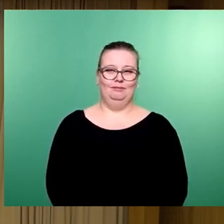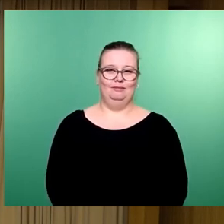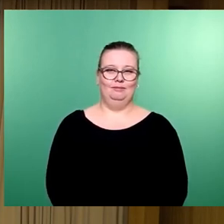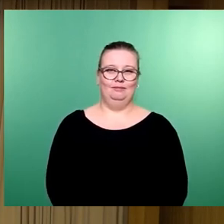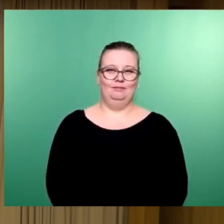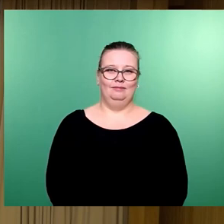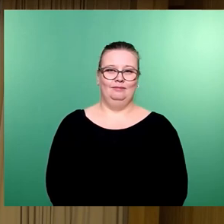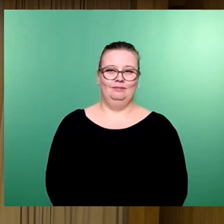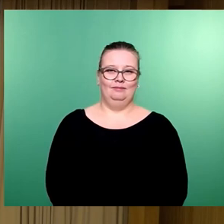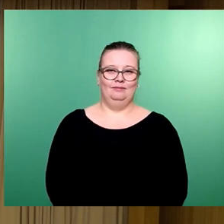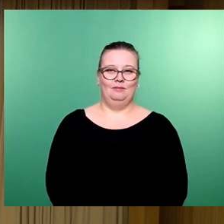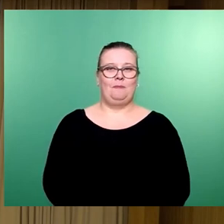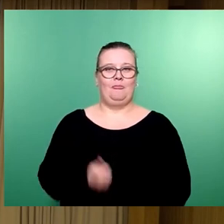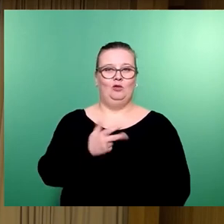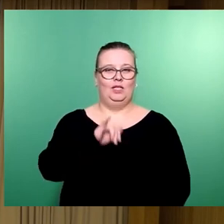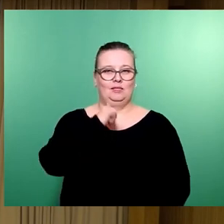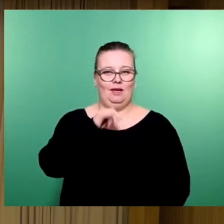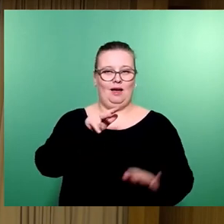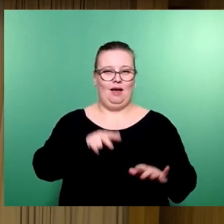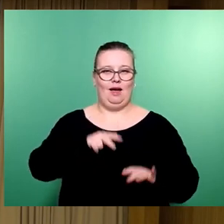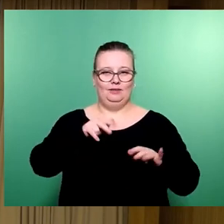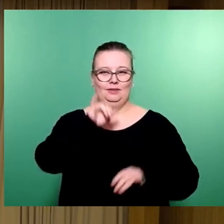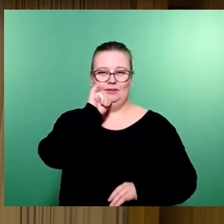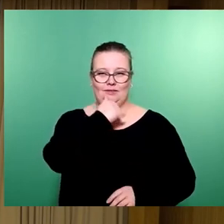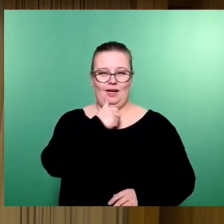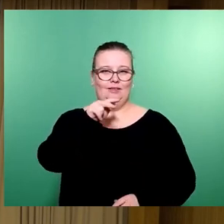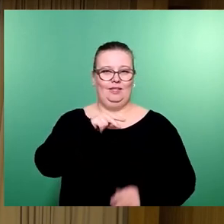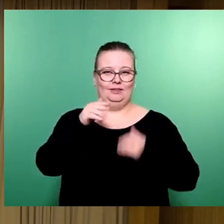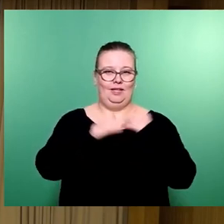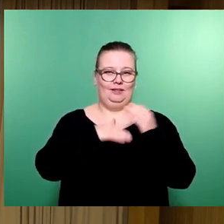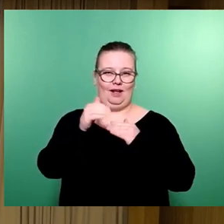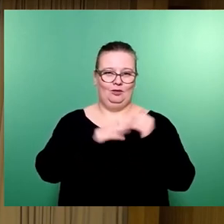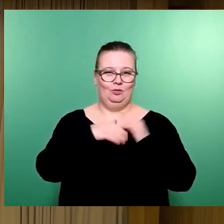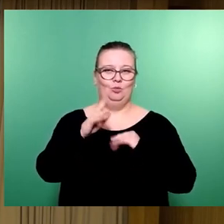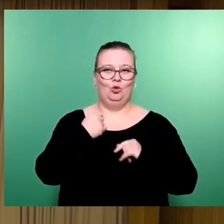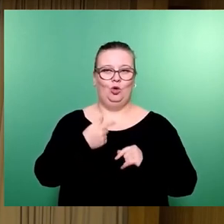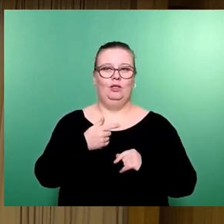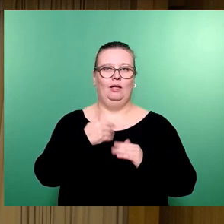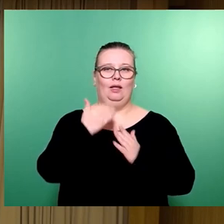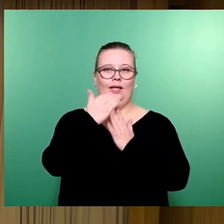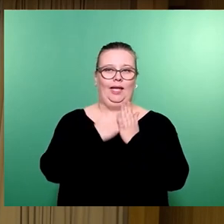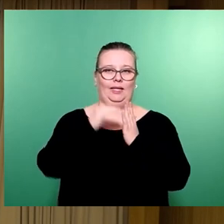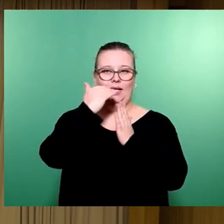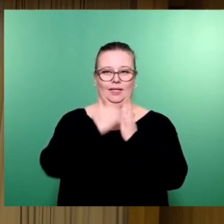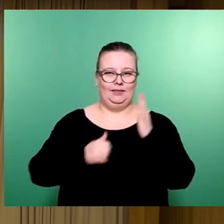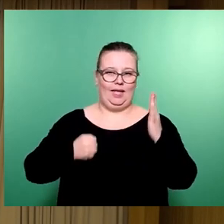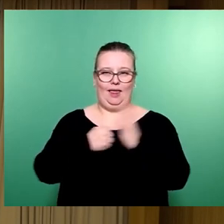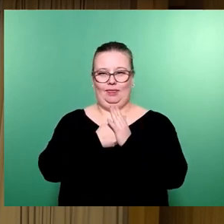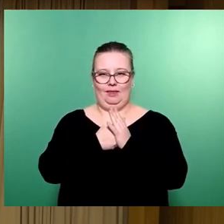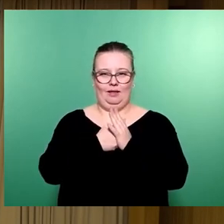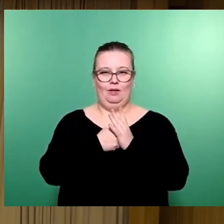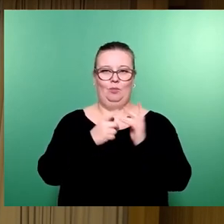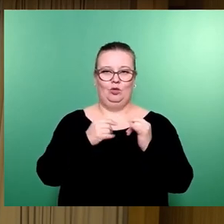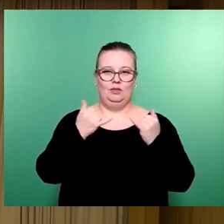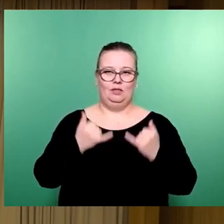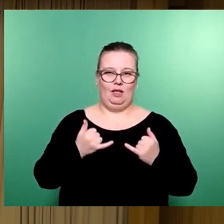31 Ja, Stimmen, 18 Nein, 13 Enthaltungen. Damit ist Ende der Rednerliste beschlossen. Und ich werde die